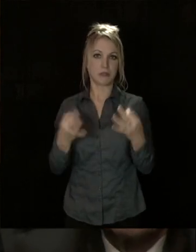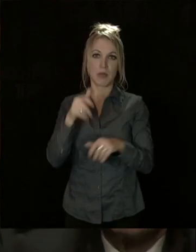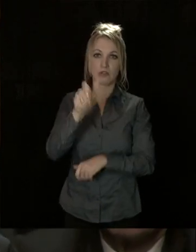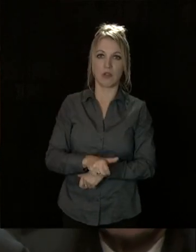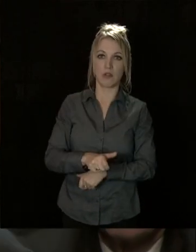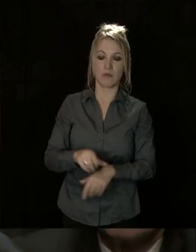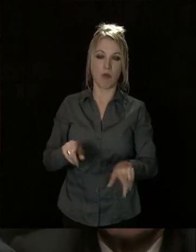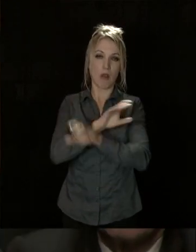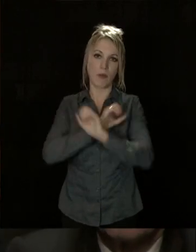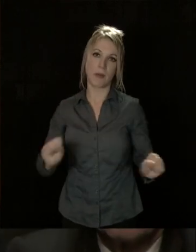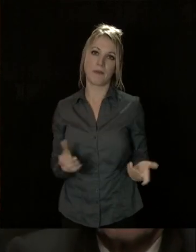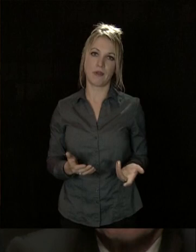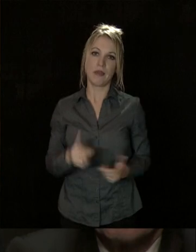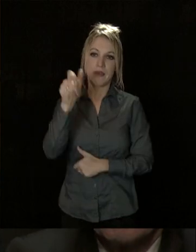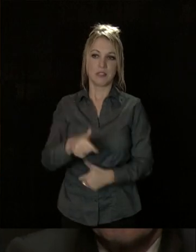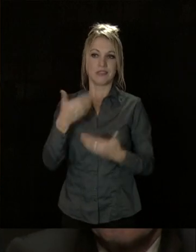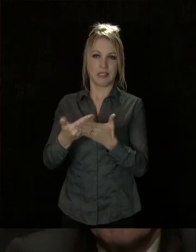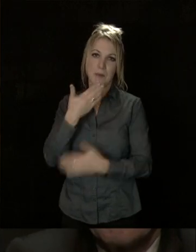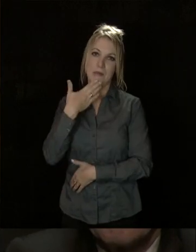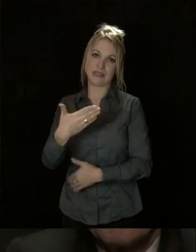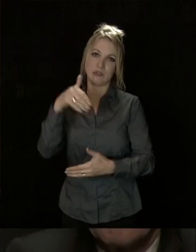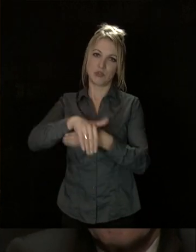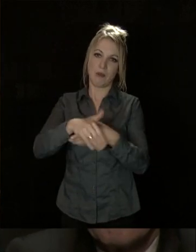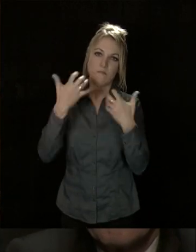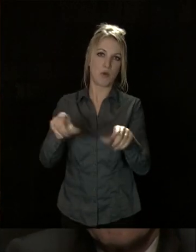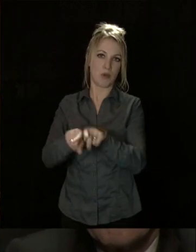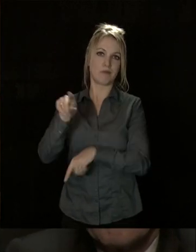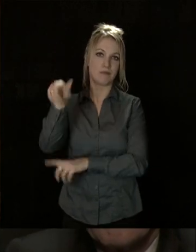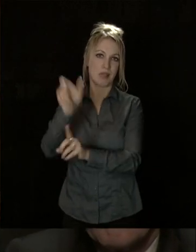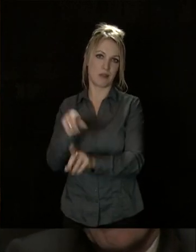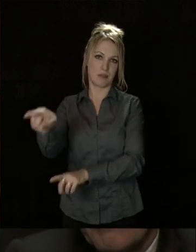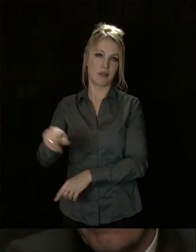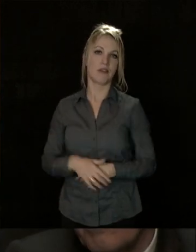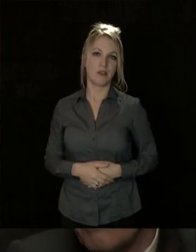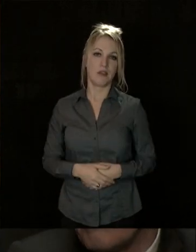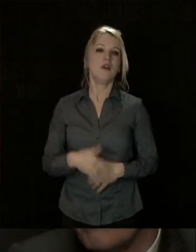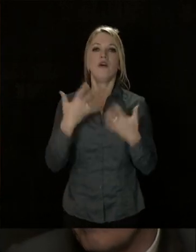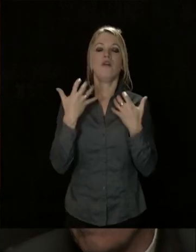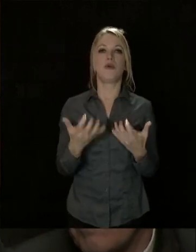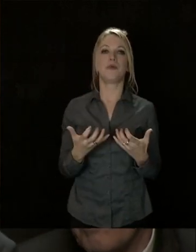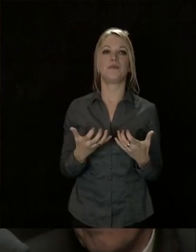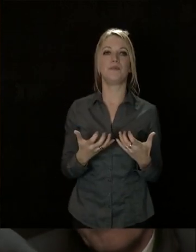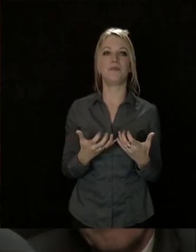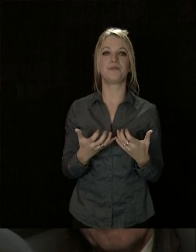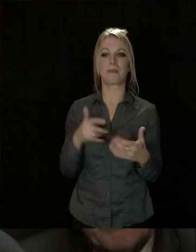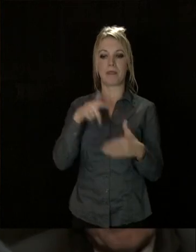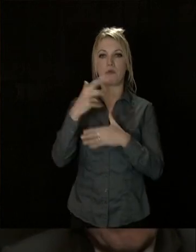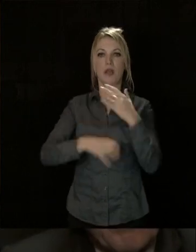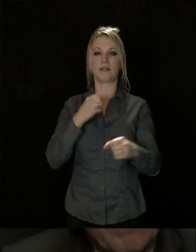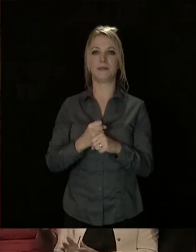extraordinaires et c'est celle-là que je souhaite saluer ce soir. Plus que jamais, je souhaite en ce début d'année